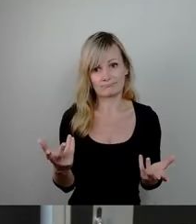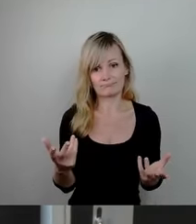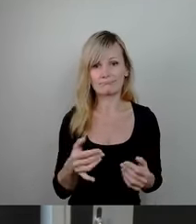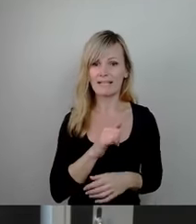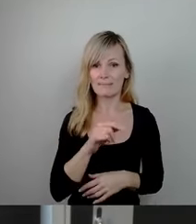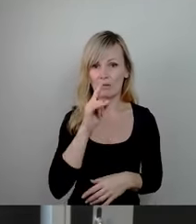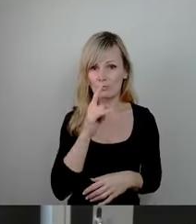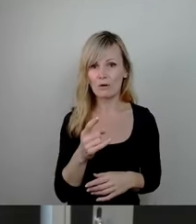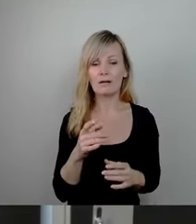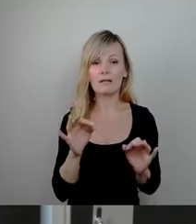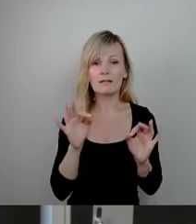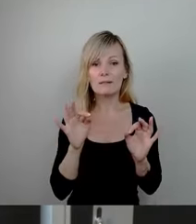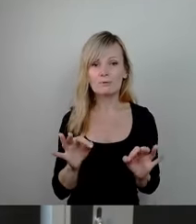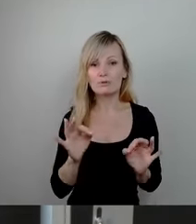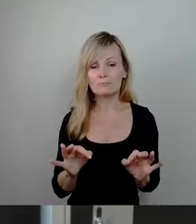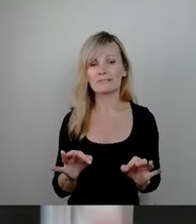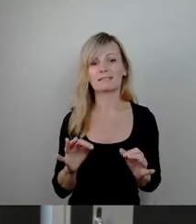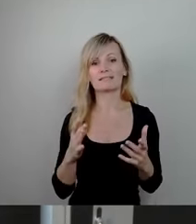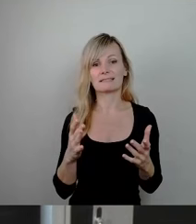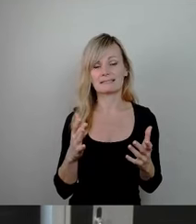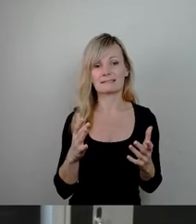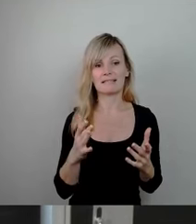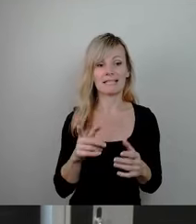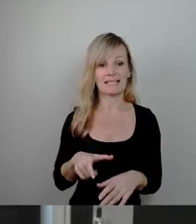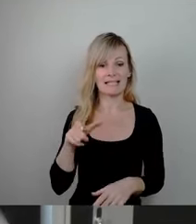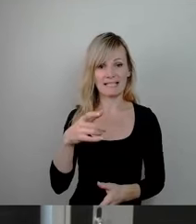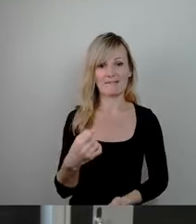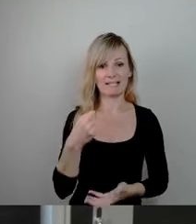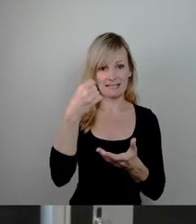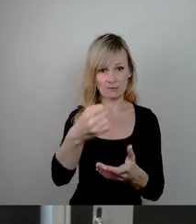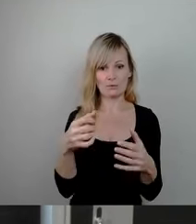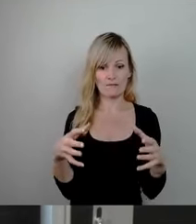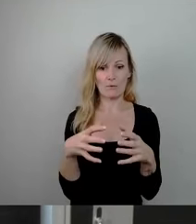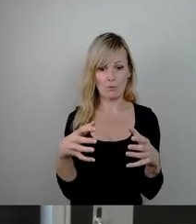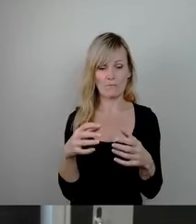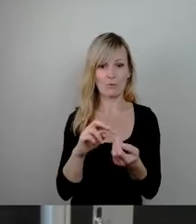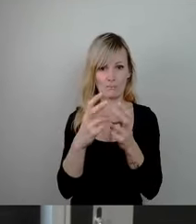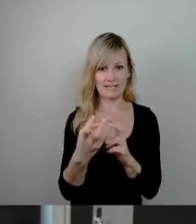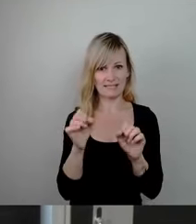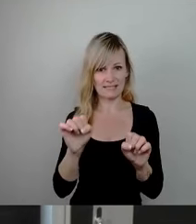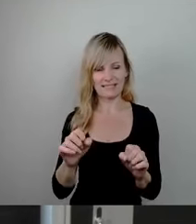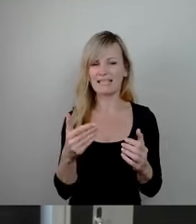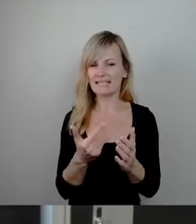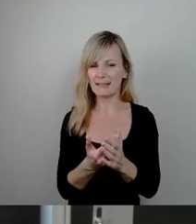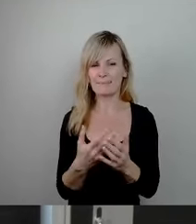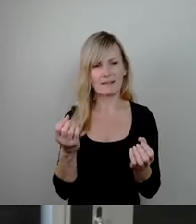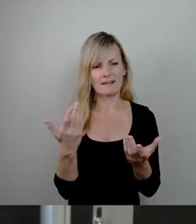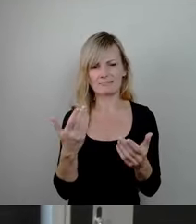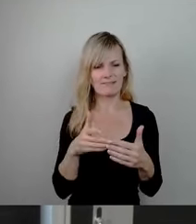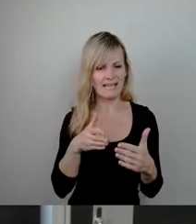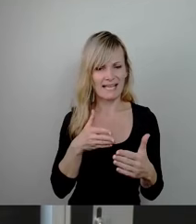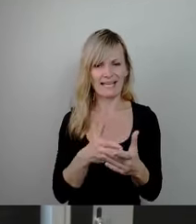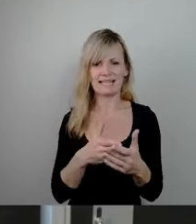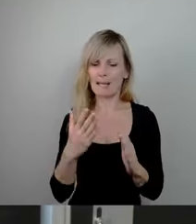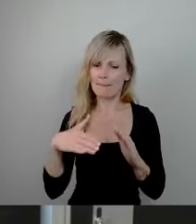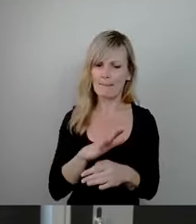gewisses Investitionsvolumen in unserer Stadt überhaupt umgesetzt. Da gibt es offenbar irgendeine natürliche Grenze, man sagt, mehr kriegen wir tatsächlich